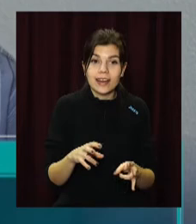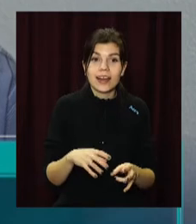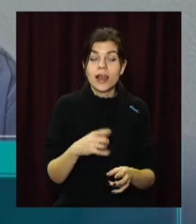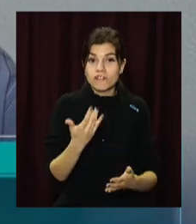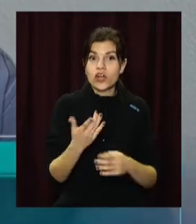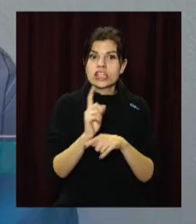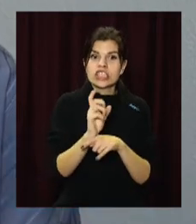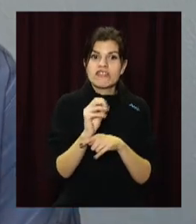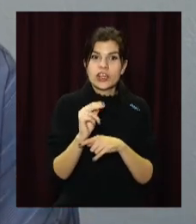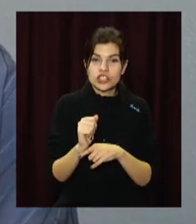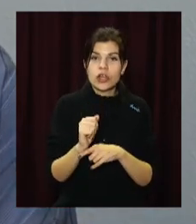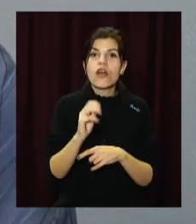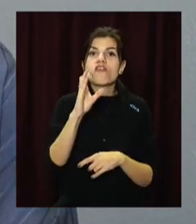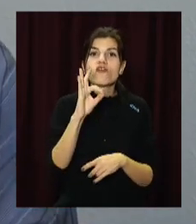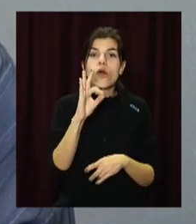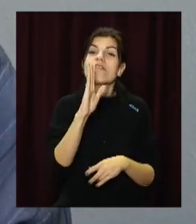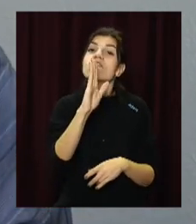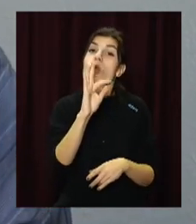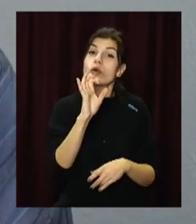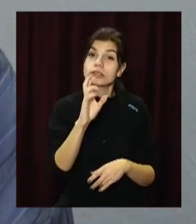свічки з пчеліного воска.